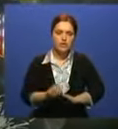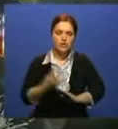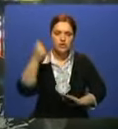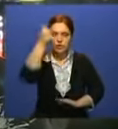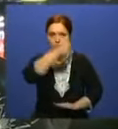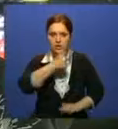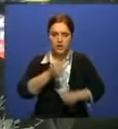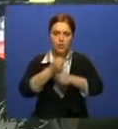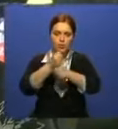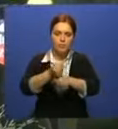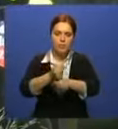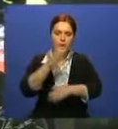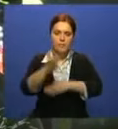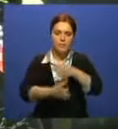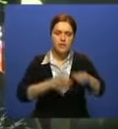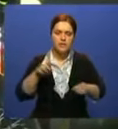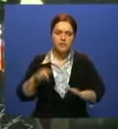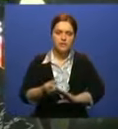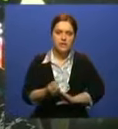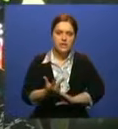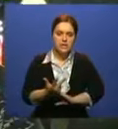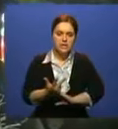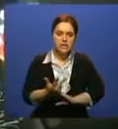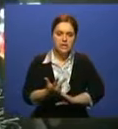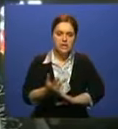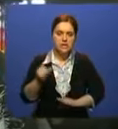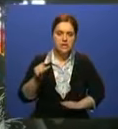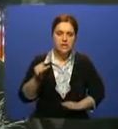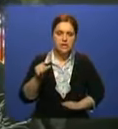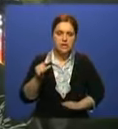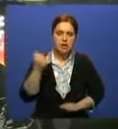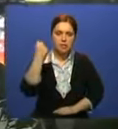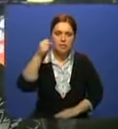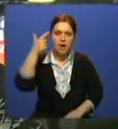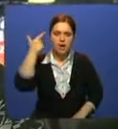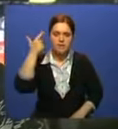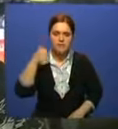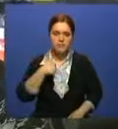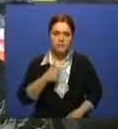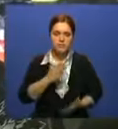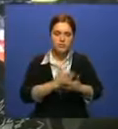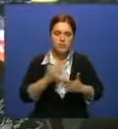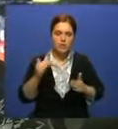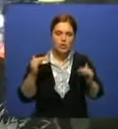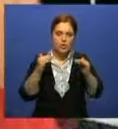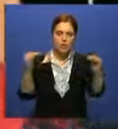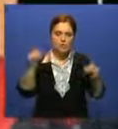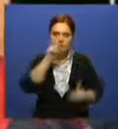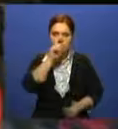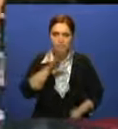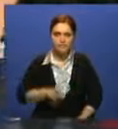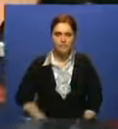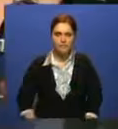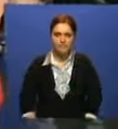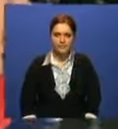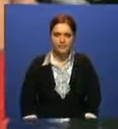на Кубке мира 2013 года, чемпионы Азии, общей командой. Поэтому уже это говорит о том, что все-таки уровень казахстанской ММА очень высок. Я